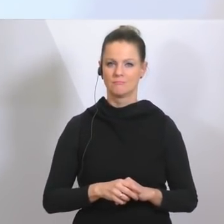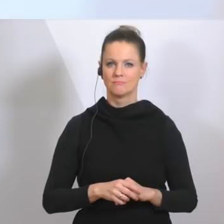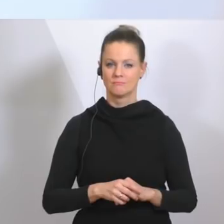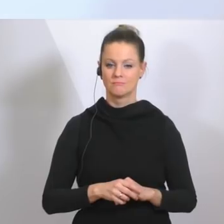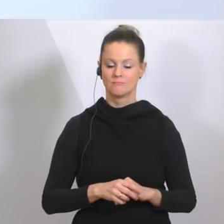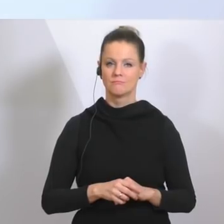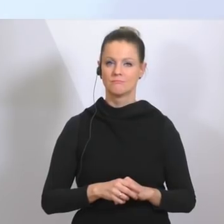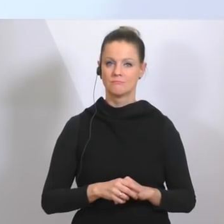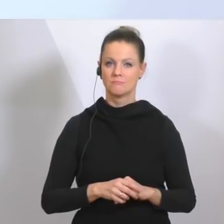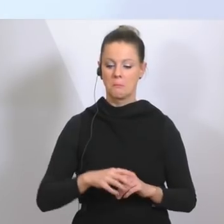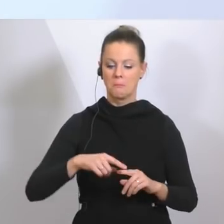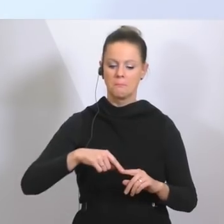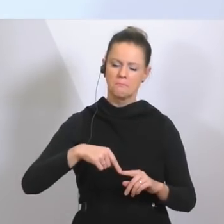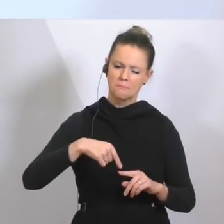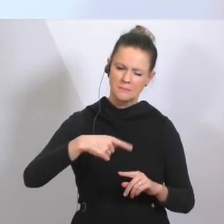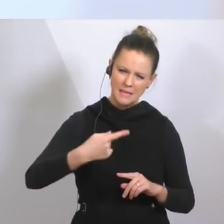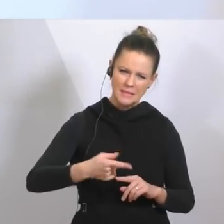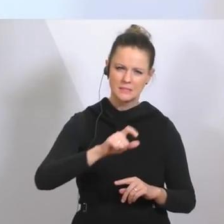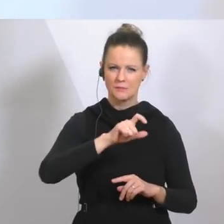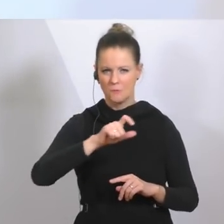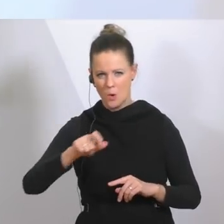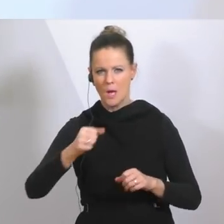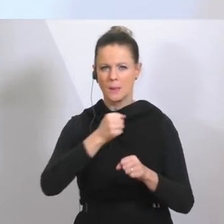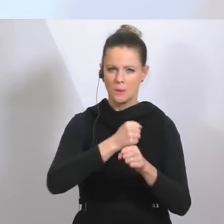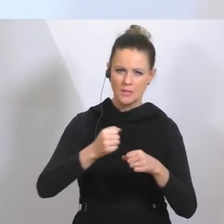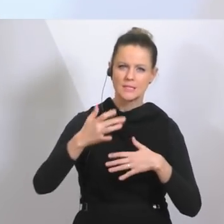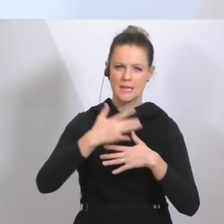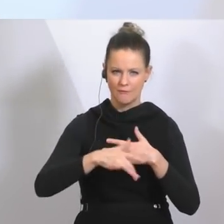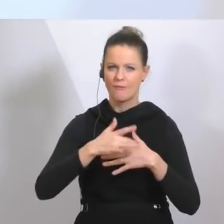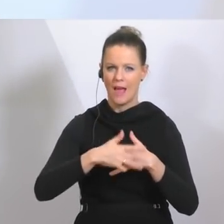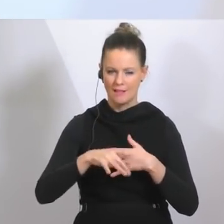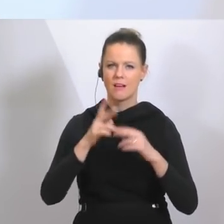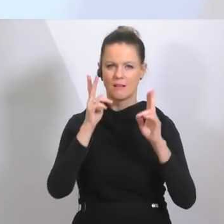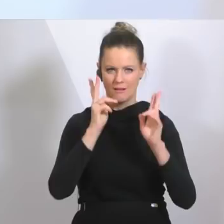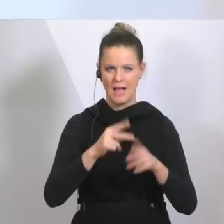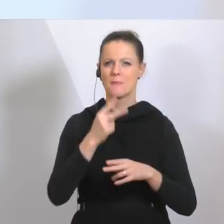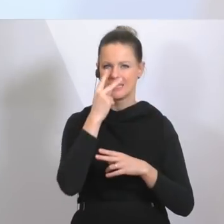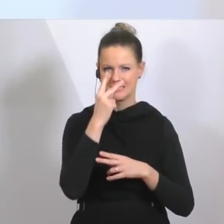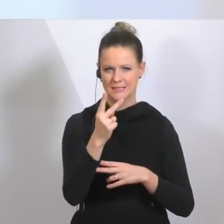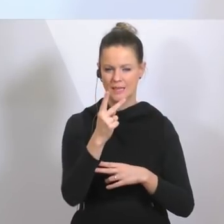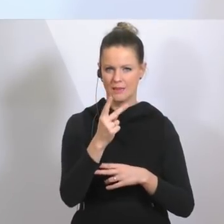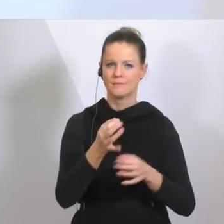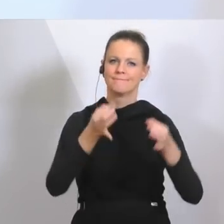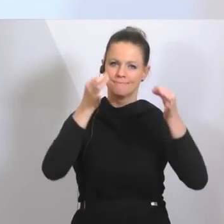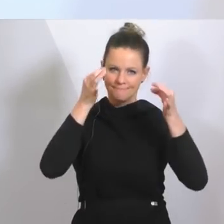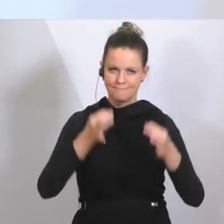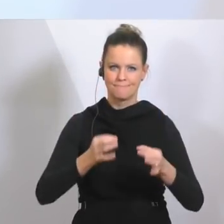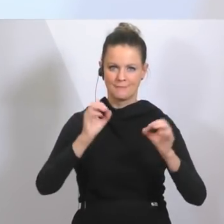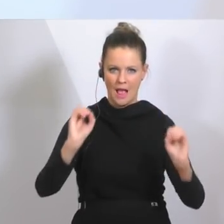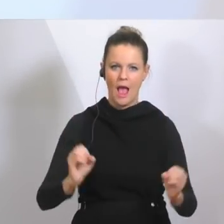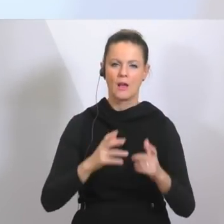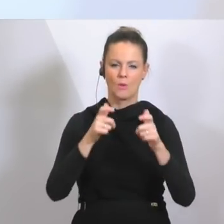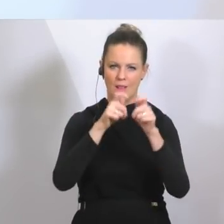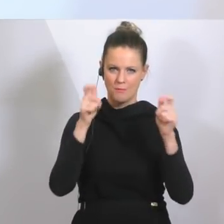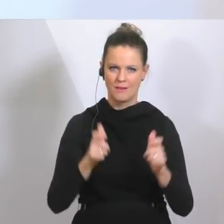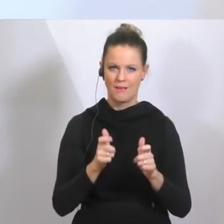kommenden Woche, ich schätze Donnerstag oder Freitag soweit sein, dass wir erstmals dann auch die Wirksamkeit des aktuellen Pakets